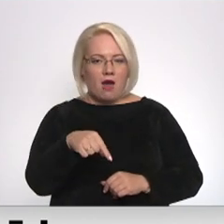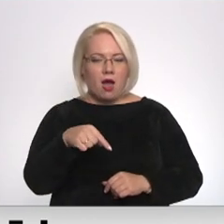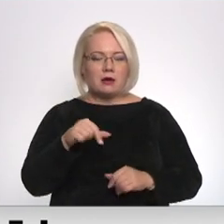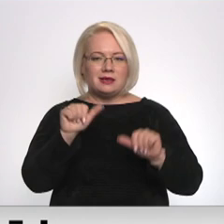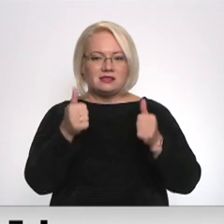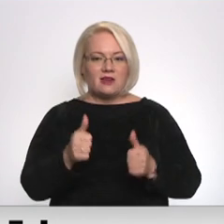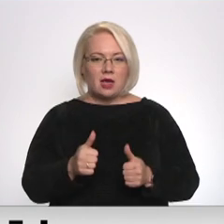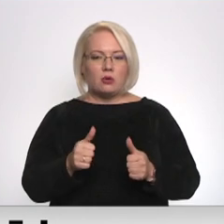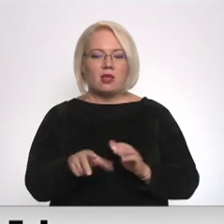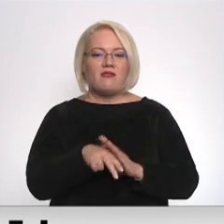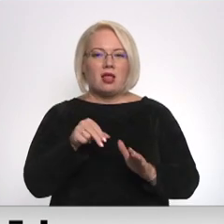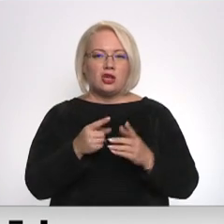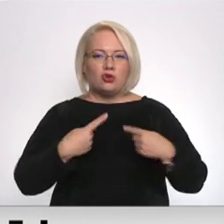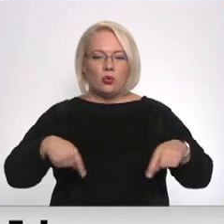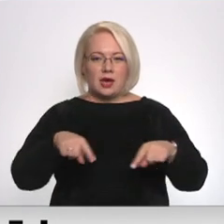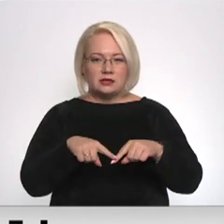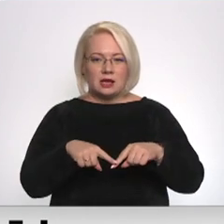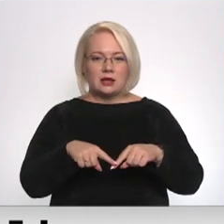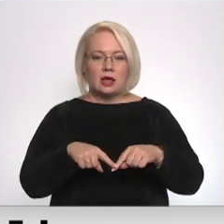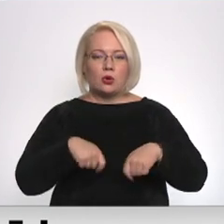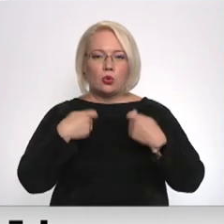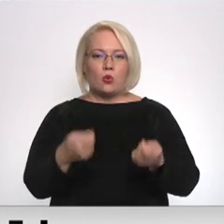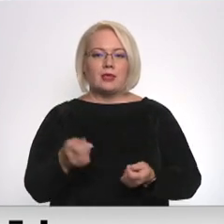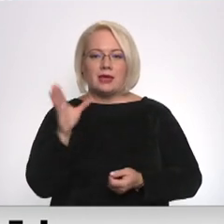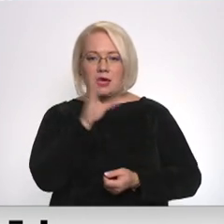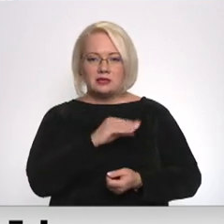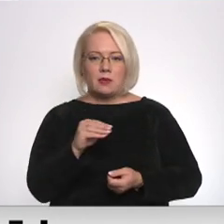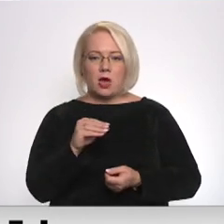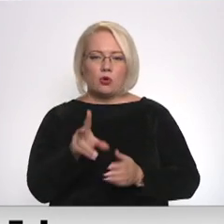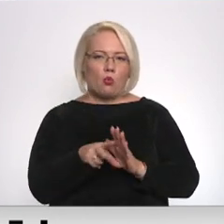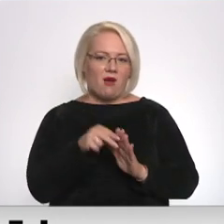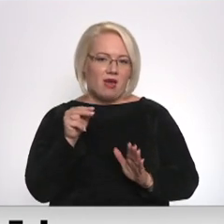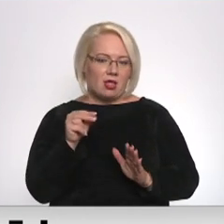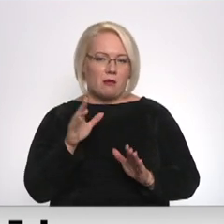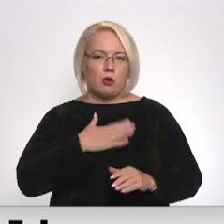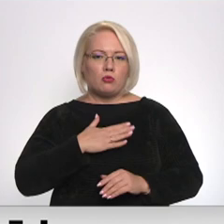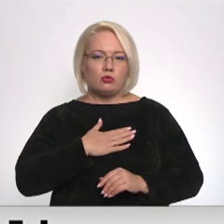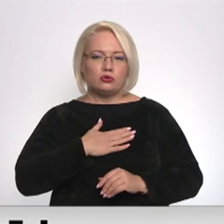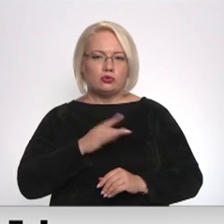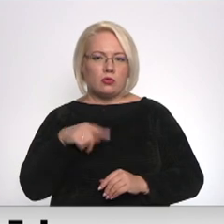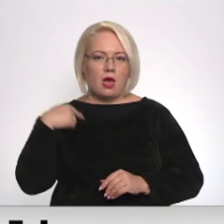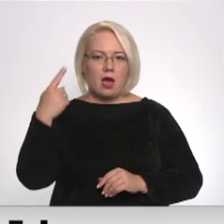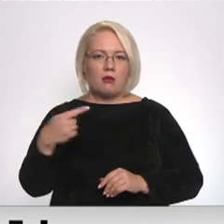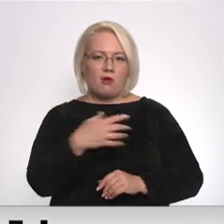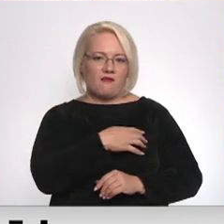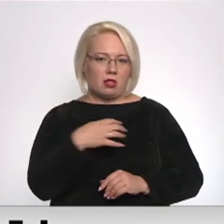vēlēšanu iecirkni, dot iespēju novēlēt par mūsu nākošo valdību.